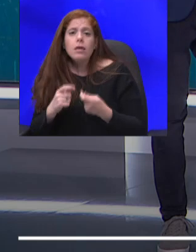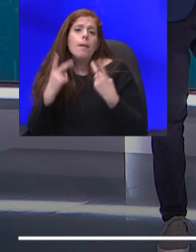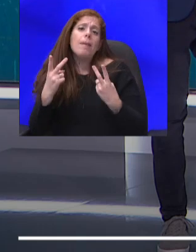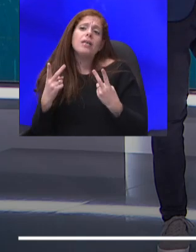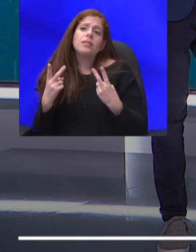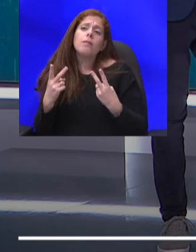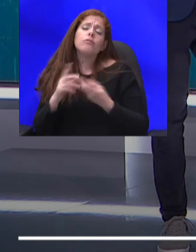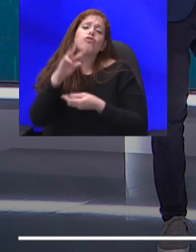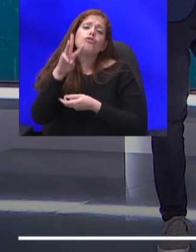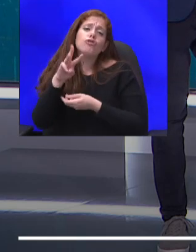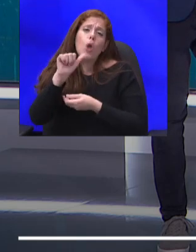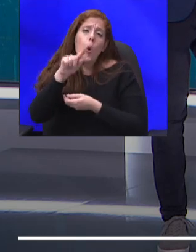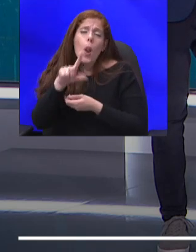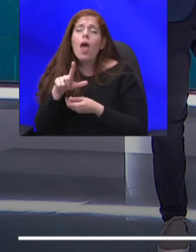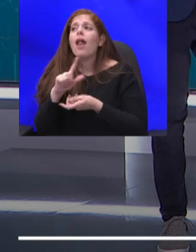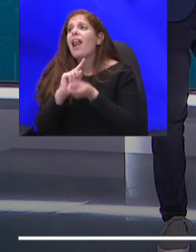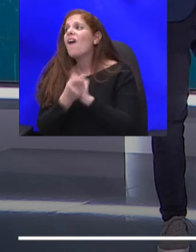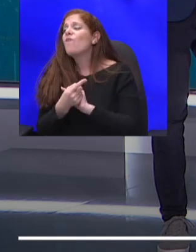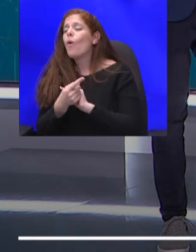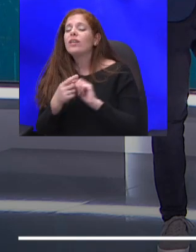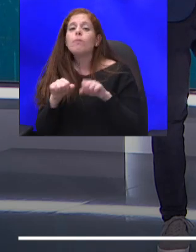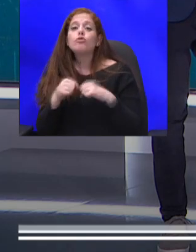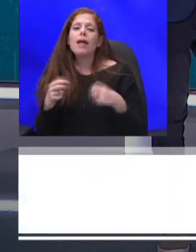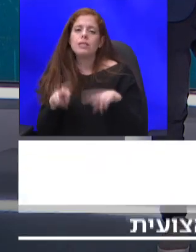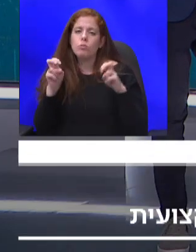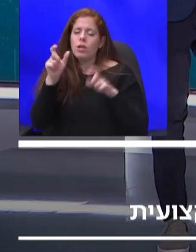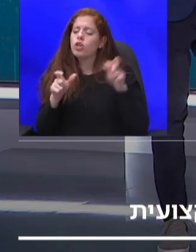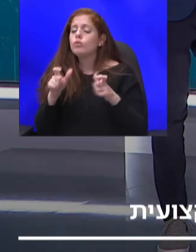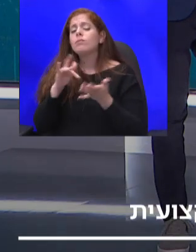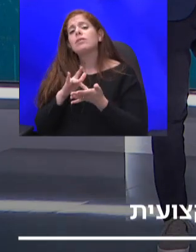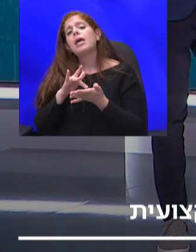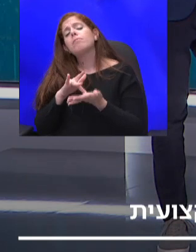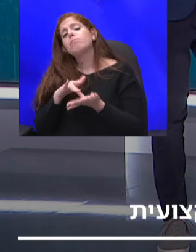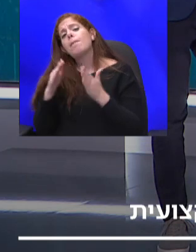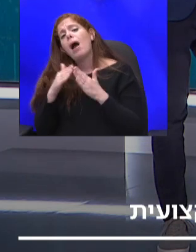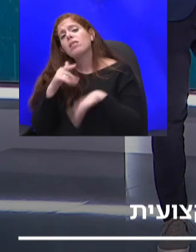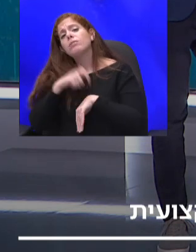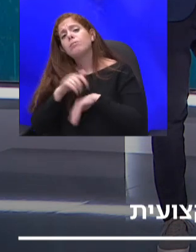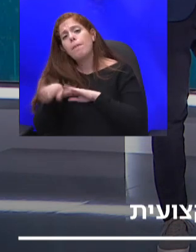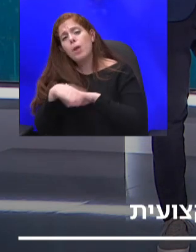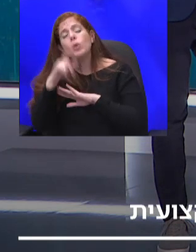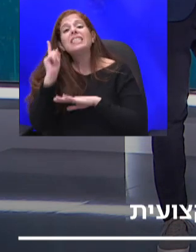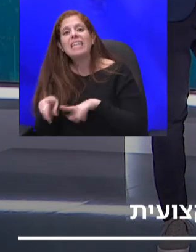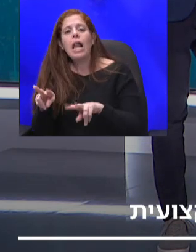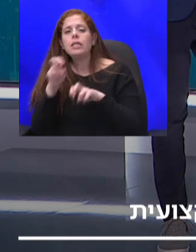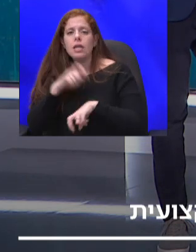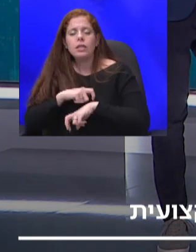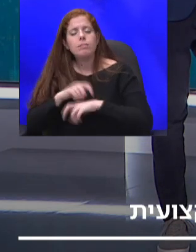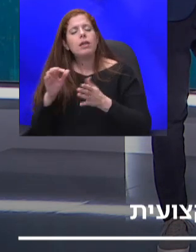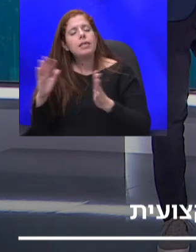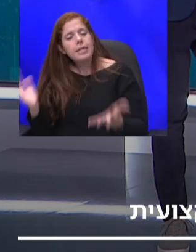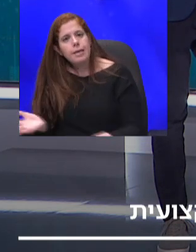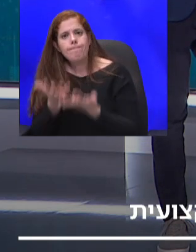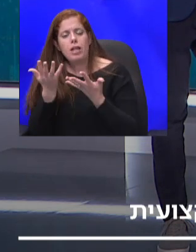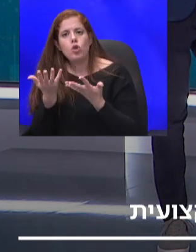להזדמנות. אנשים ישו מבית, עם חלט, עם זמן פנוי, אפשר וצריך לנצל את הזמן הזה כדי לדחוף כמה שיותר ישראלים להכשרה